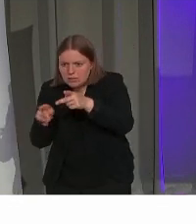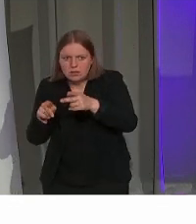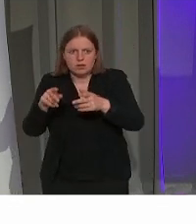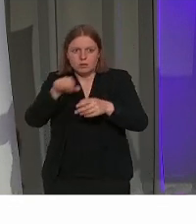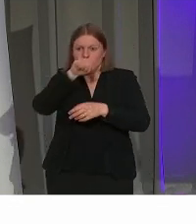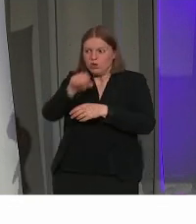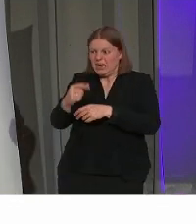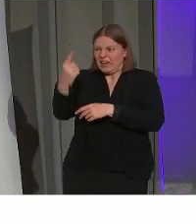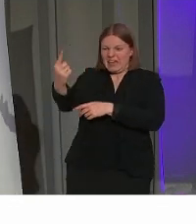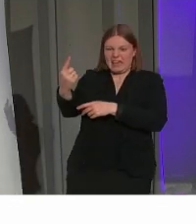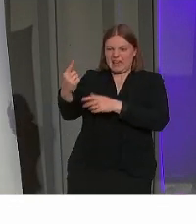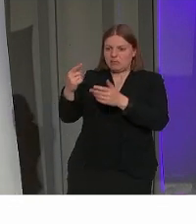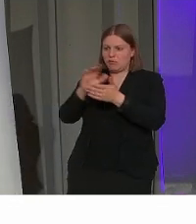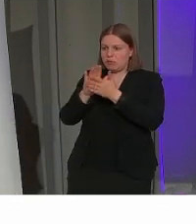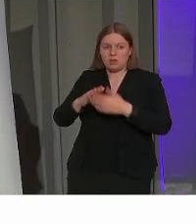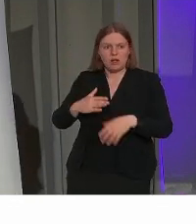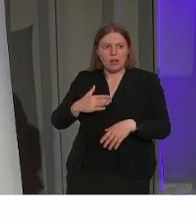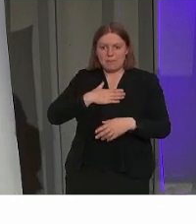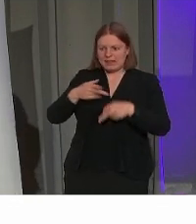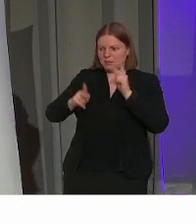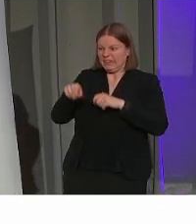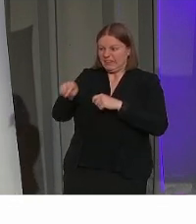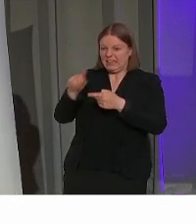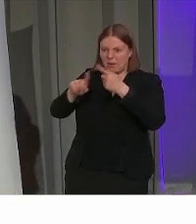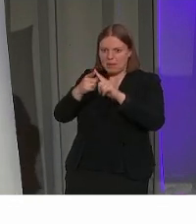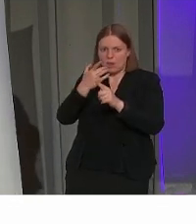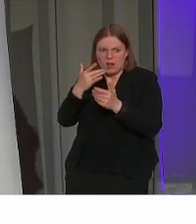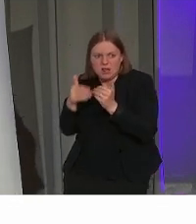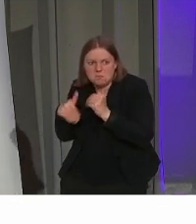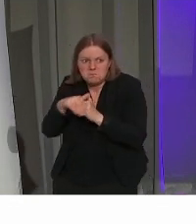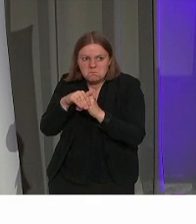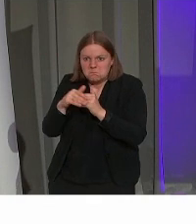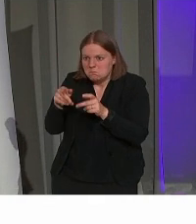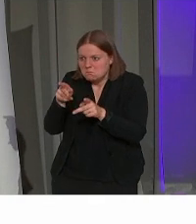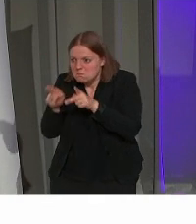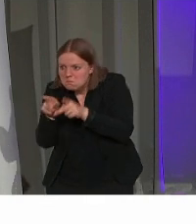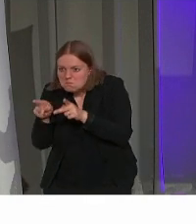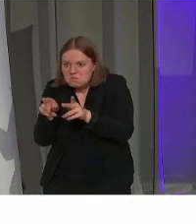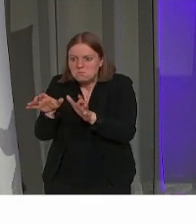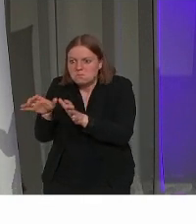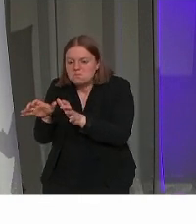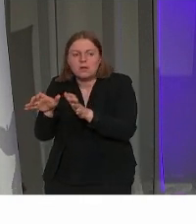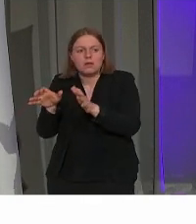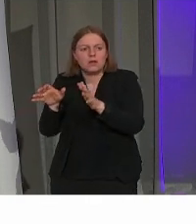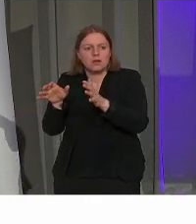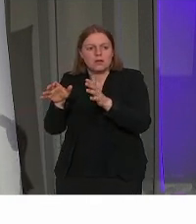monument. Een lokale kapele in hun buurt, een lokaal kasteel, windmolen enzovoort. En worden eigenlijk gedreven door